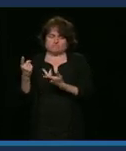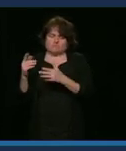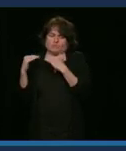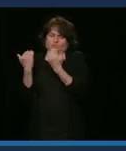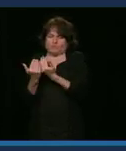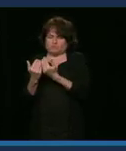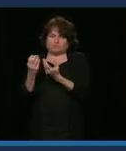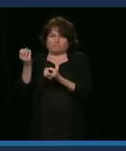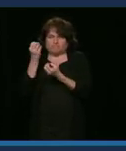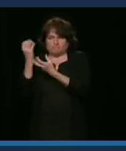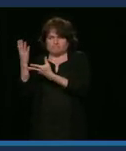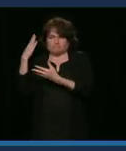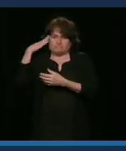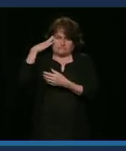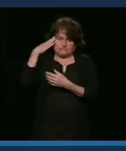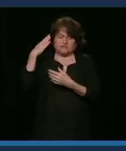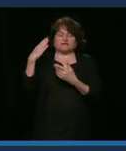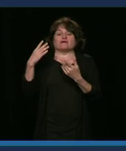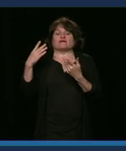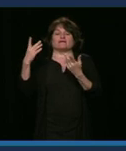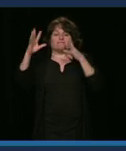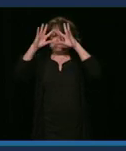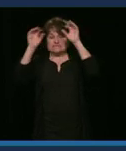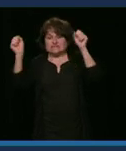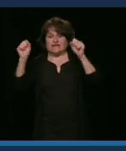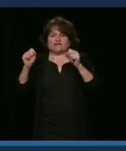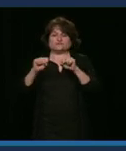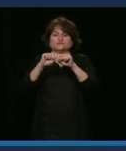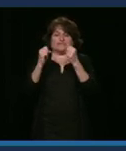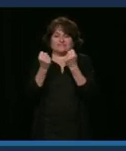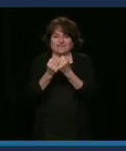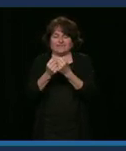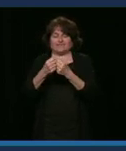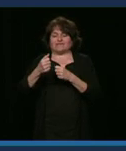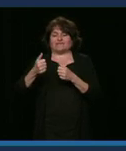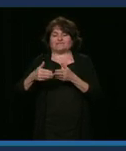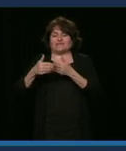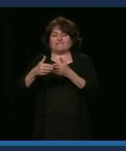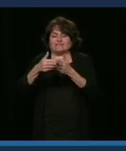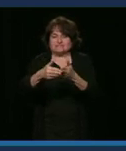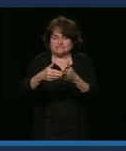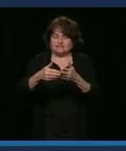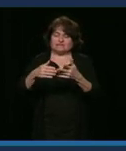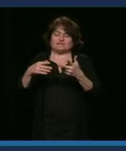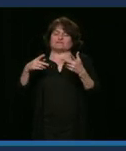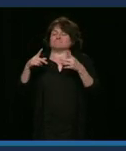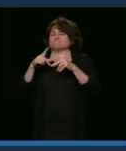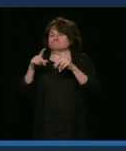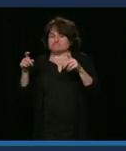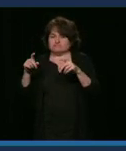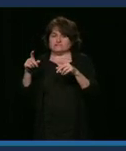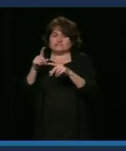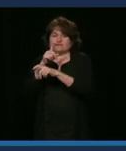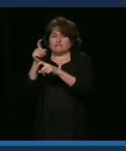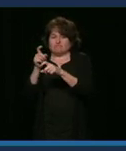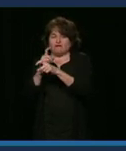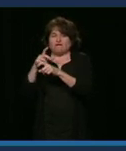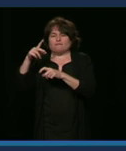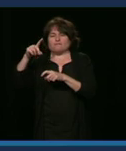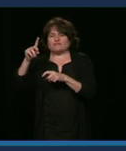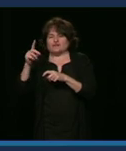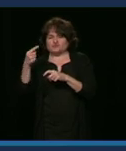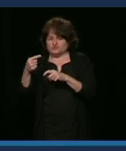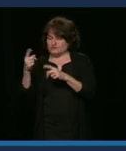ainsi que la PDG de la Société des traversiers ont fait aussi plusieurs rencontres localement pour prendre en compte l'ensemble des points de vue. Et c'est justement parce que c'est